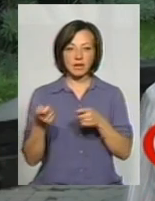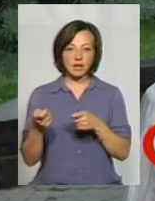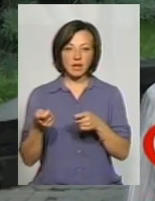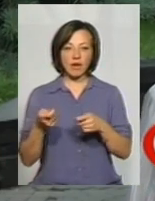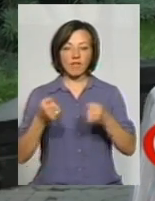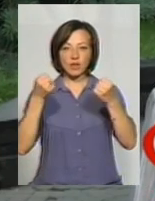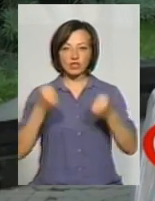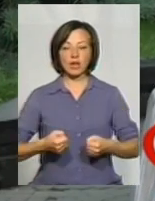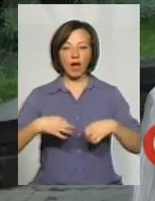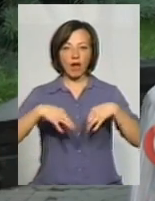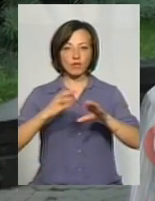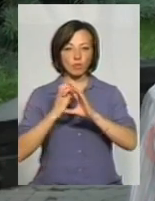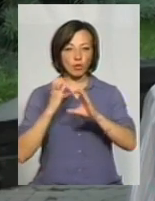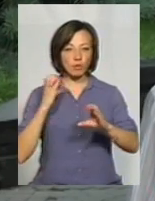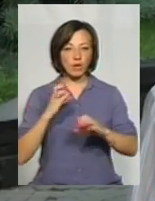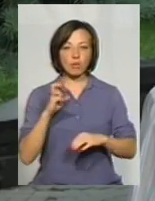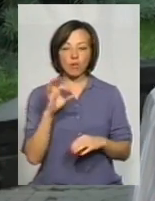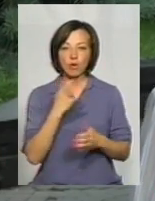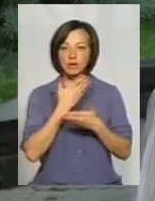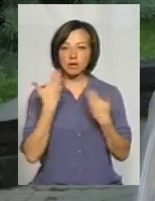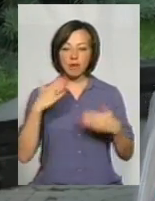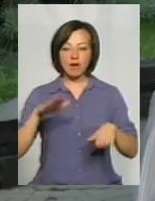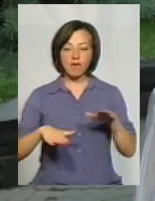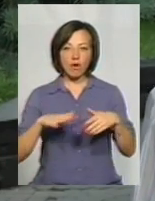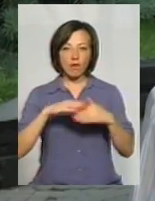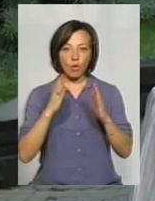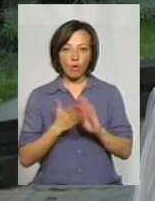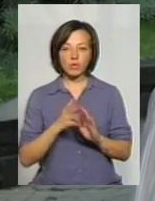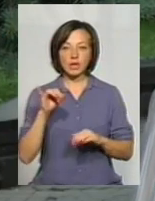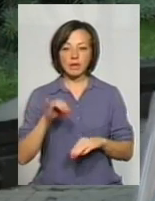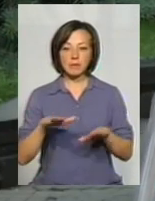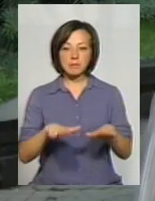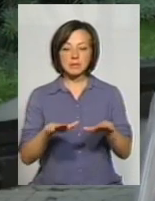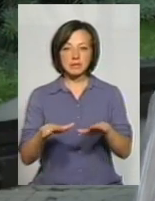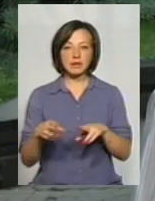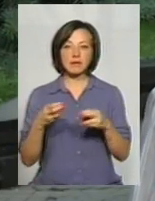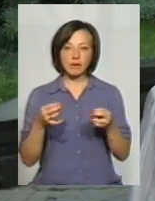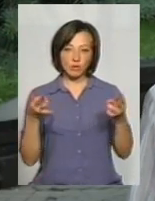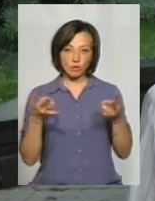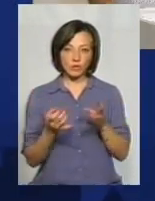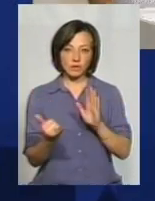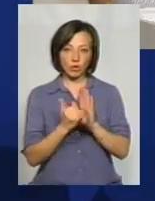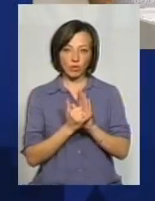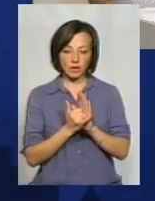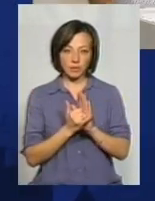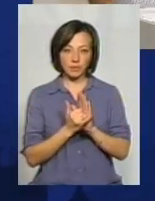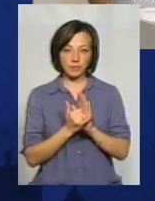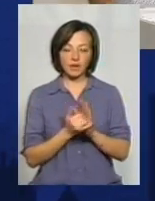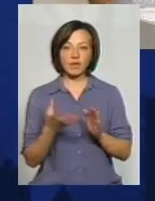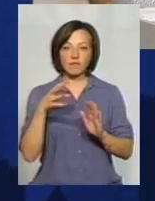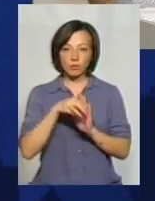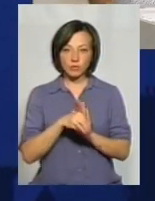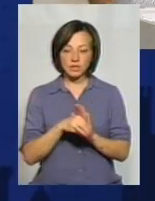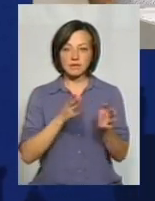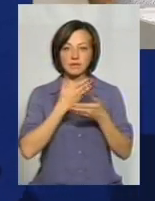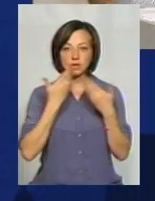автомобілів, оскільки відсутні як вагові комплекси, так і площадки, на яких їх необхідно встановлювати. В тому числі